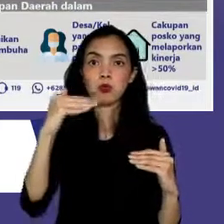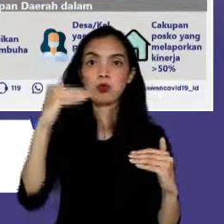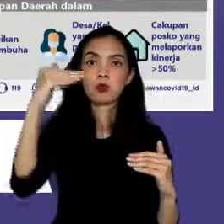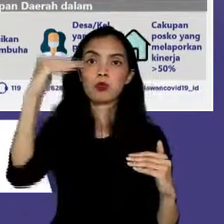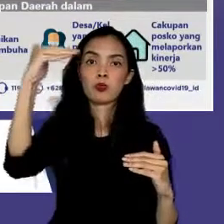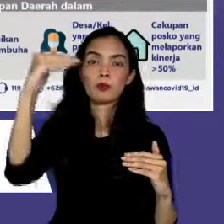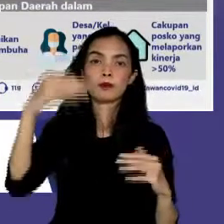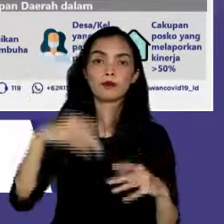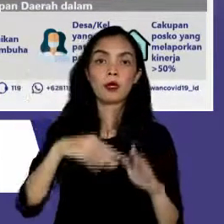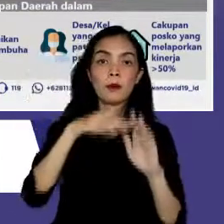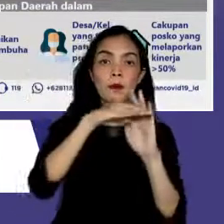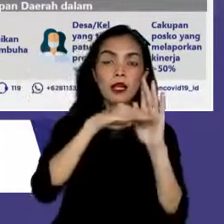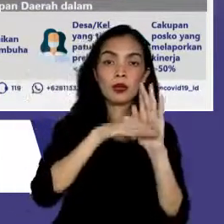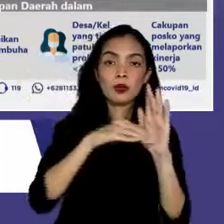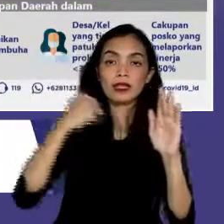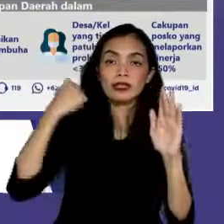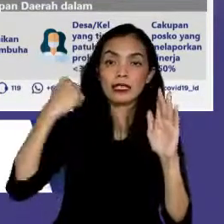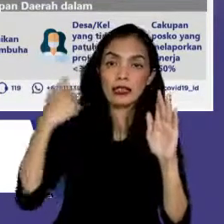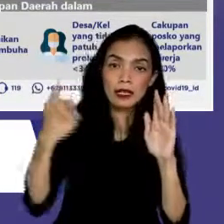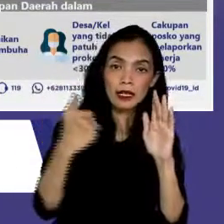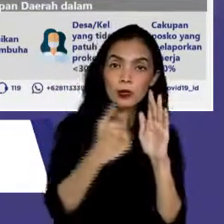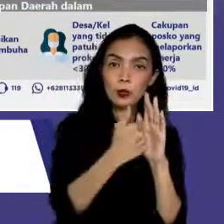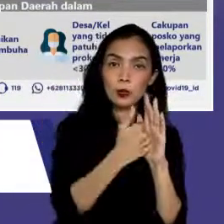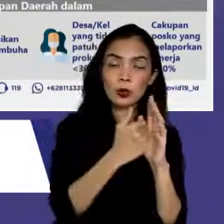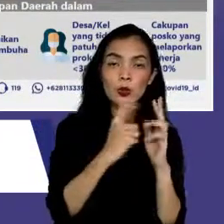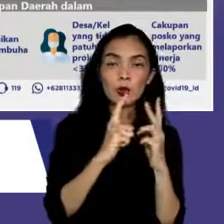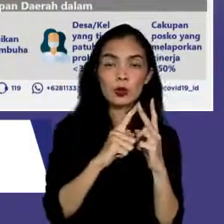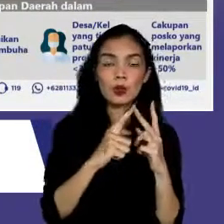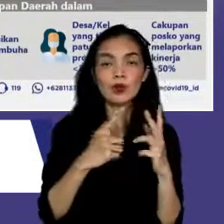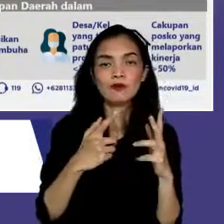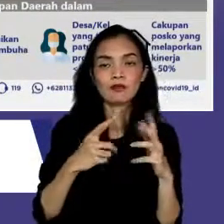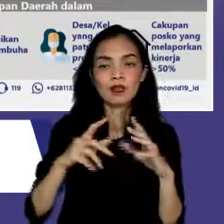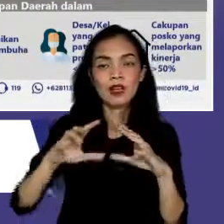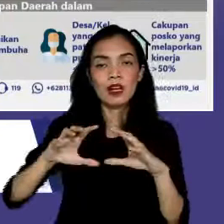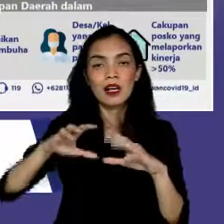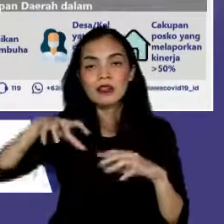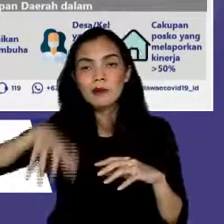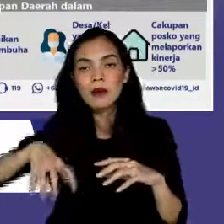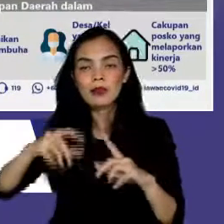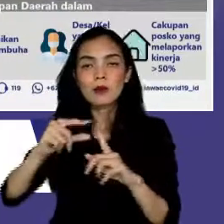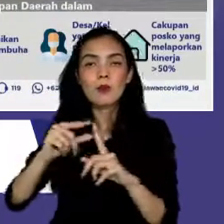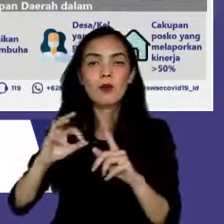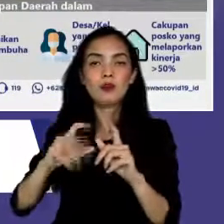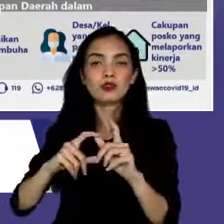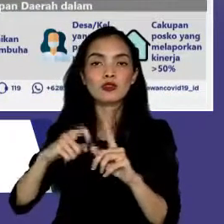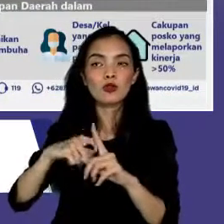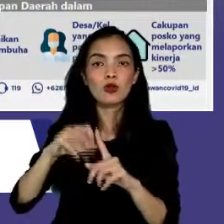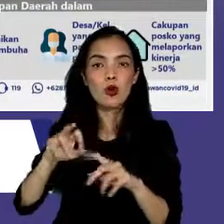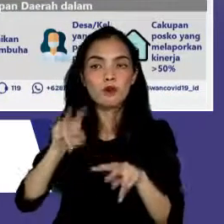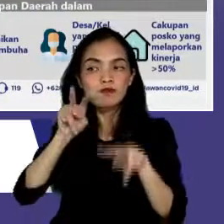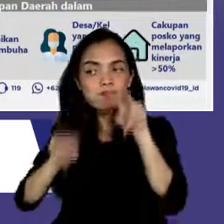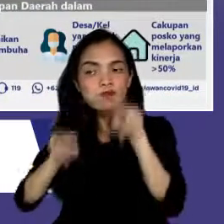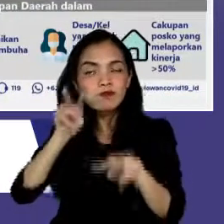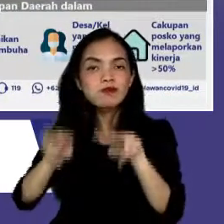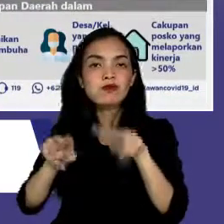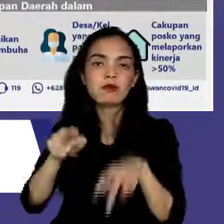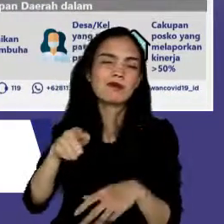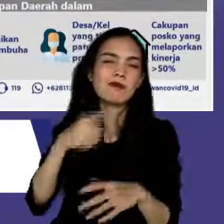kesehatan serta cakupan kinerja posko juga menjadi modal penting dalam kesiapan daerah menghadapi pembukaan bertahap.